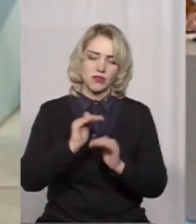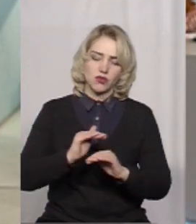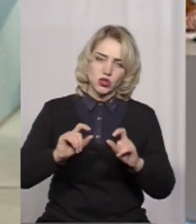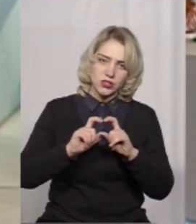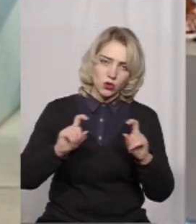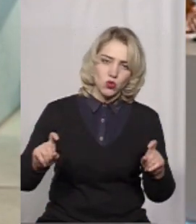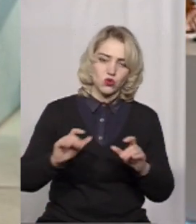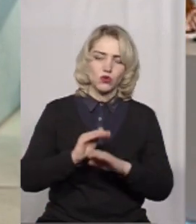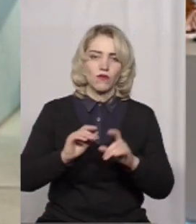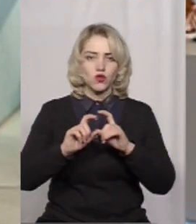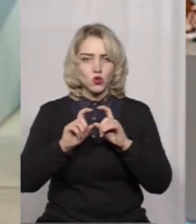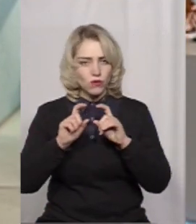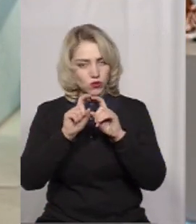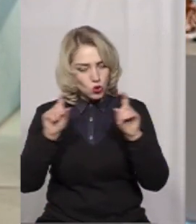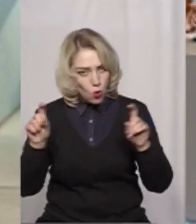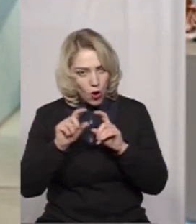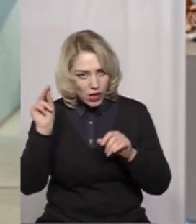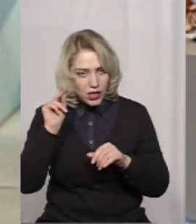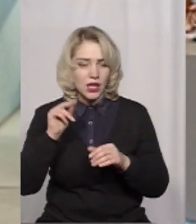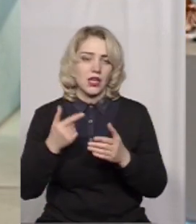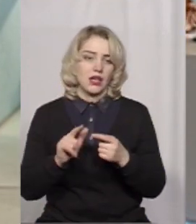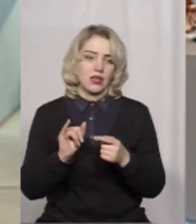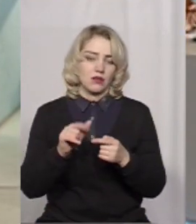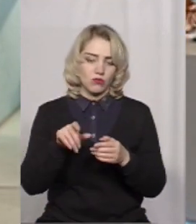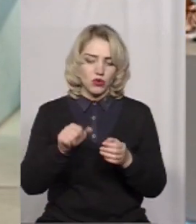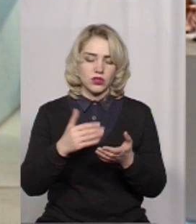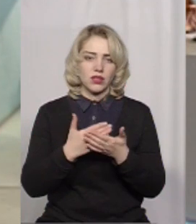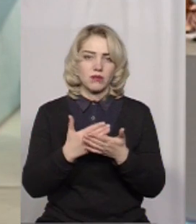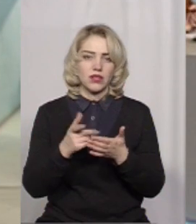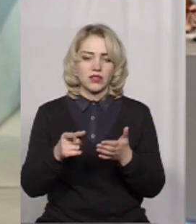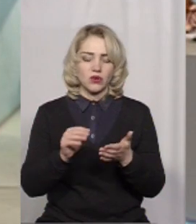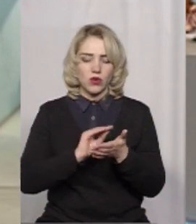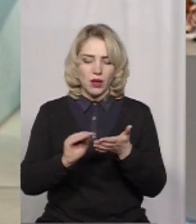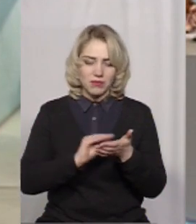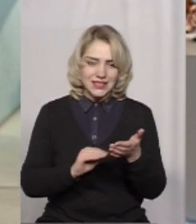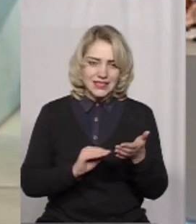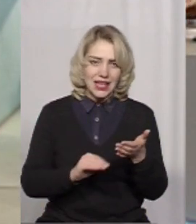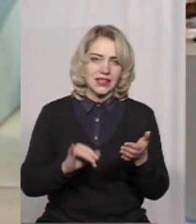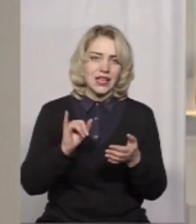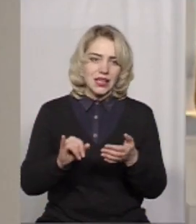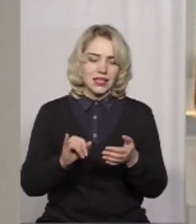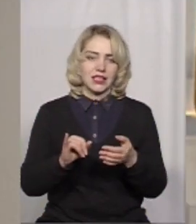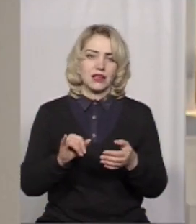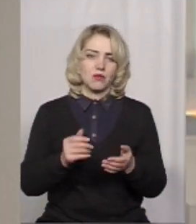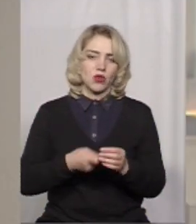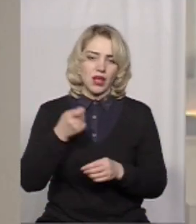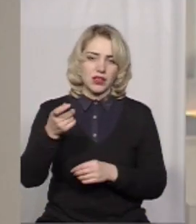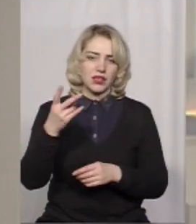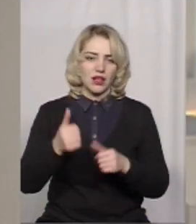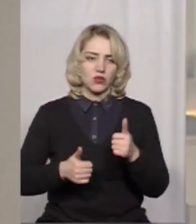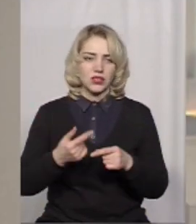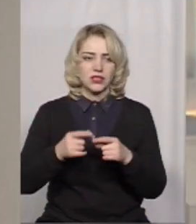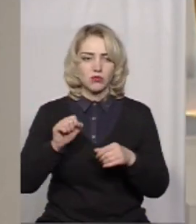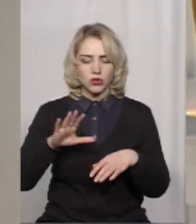в громаді, його можна представити і написати, і подати на конкурс. Це може бути учасником і